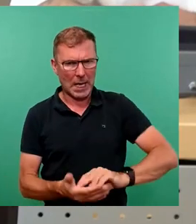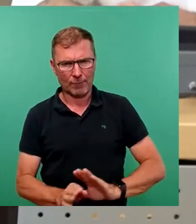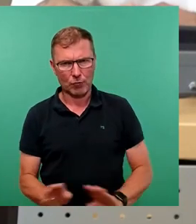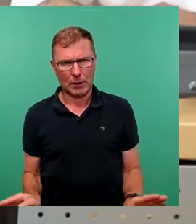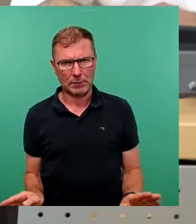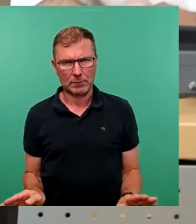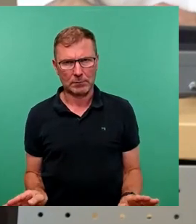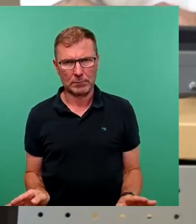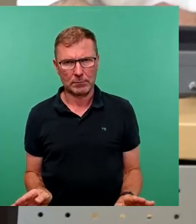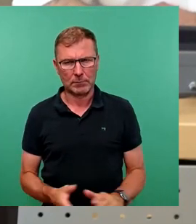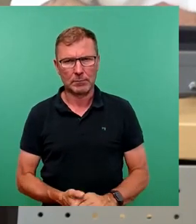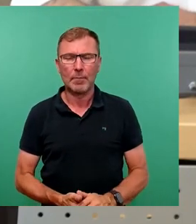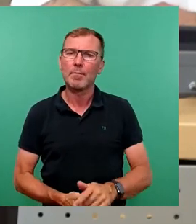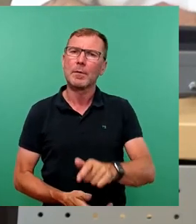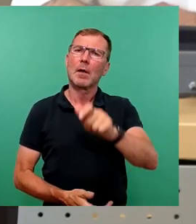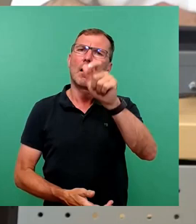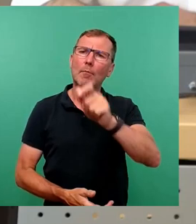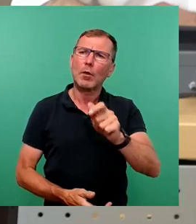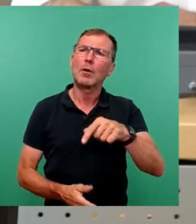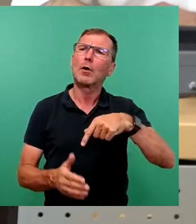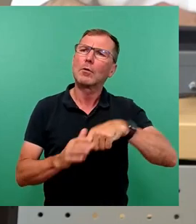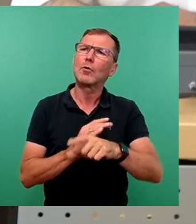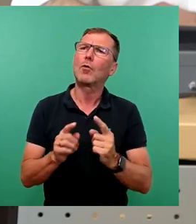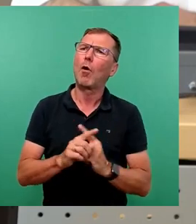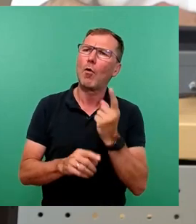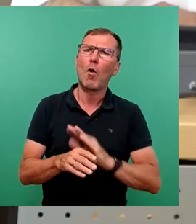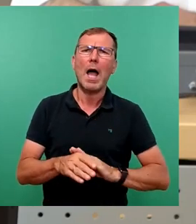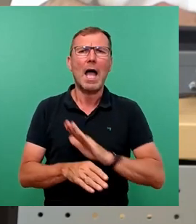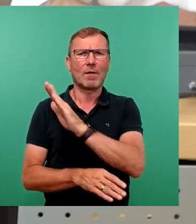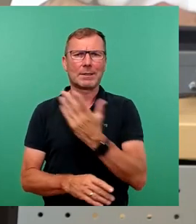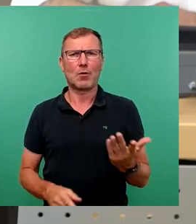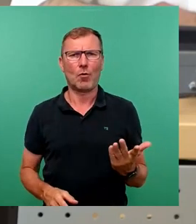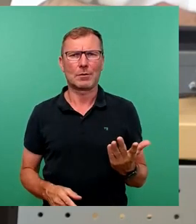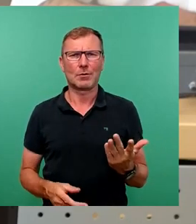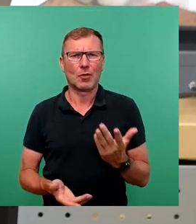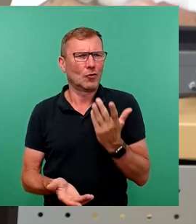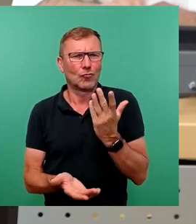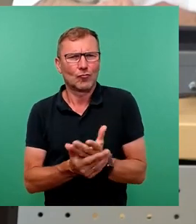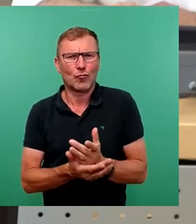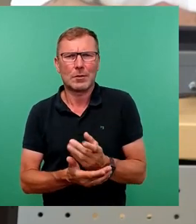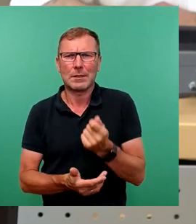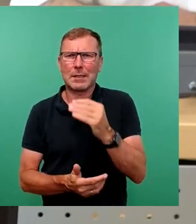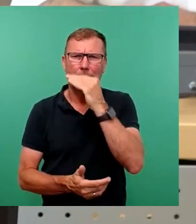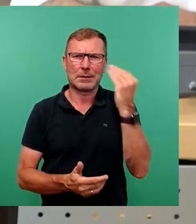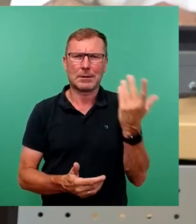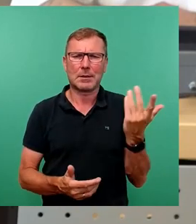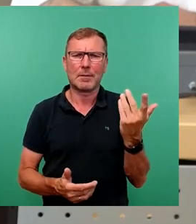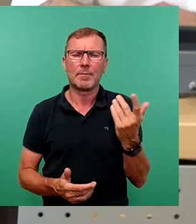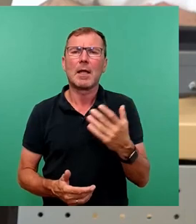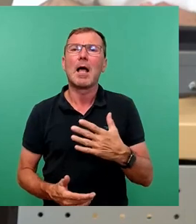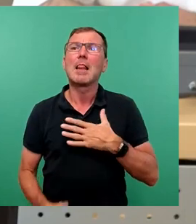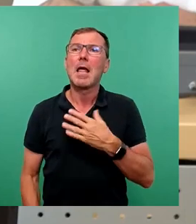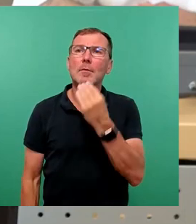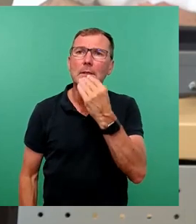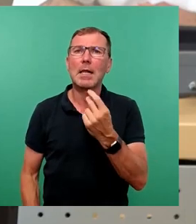Die Bürger sind durch eine hohe Inflation, halten Sie ihren Sappel, rasant gestiegene Energie und Lebensmittelkosten mehr